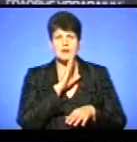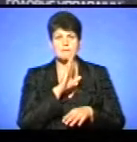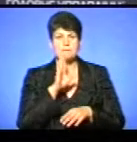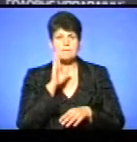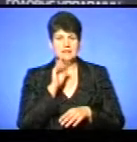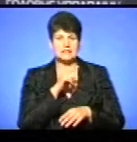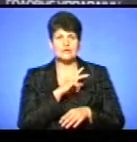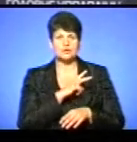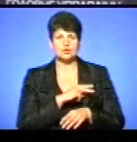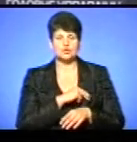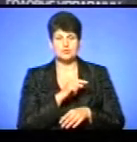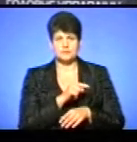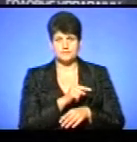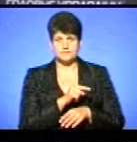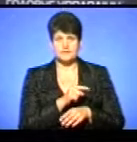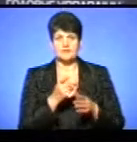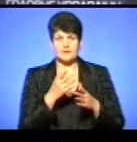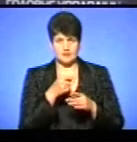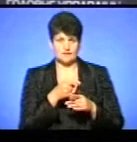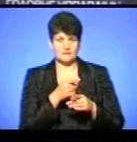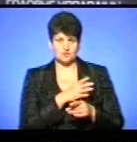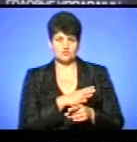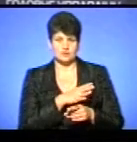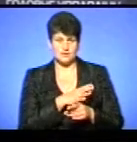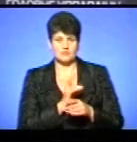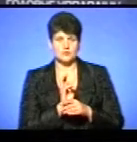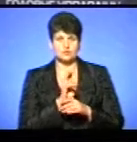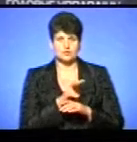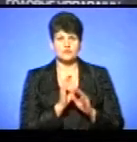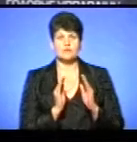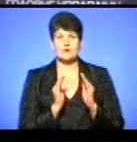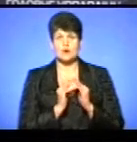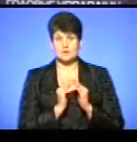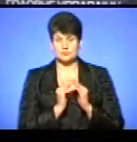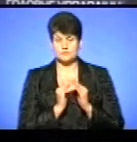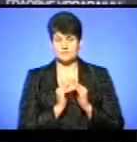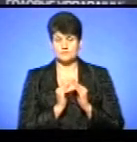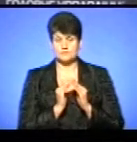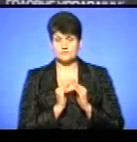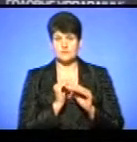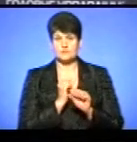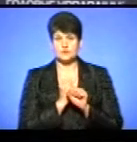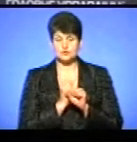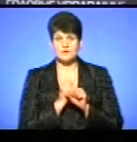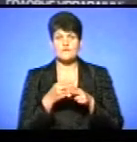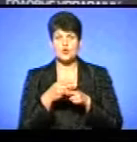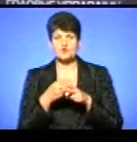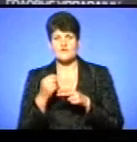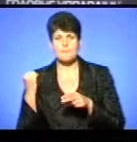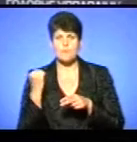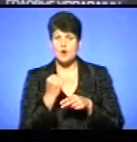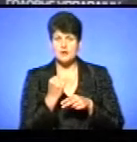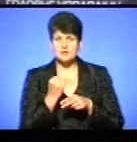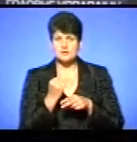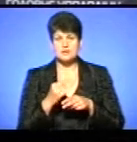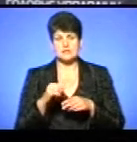її донька, на яких він і полював. Зайшовши в хату, він наніз їм декілька ножових поранень, від